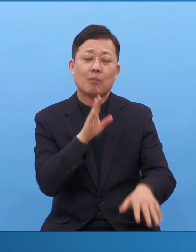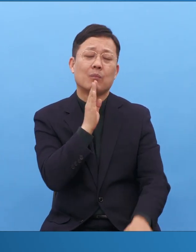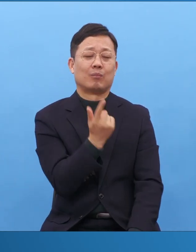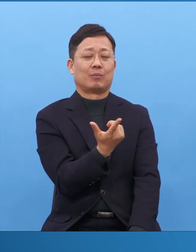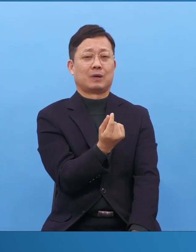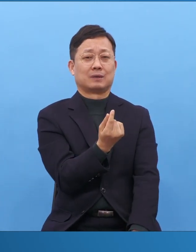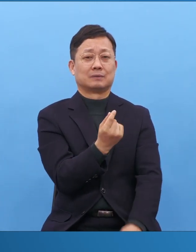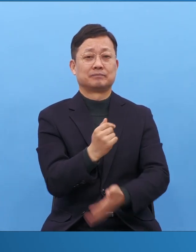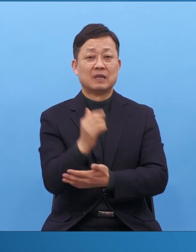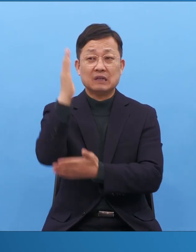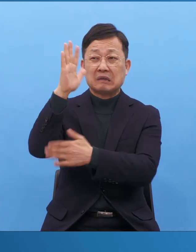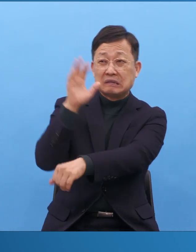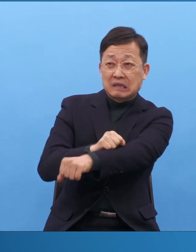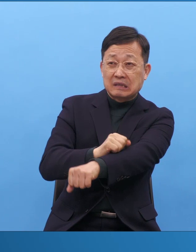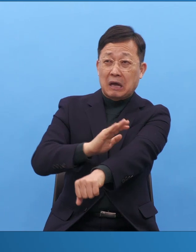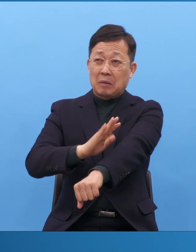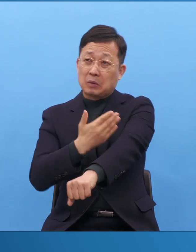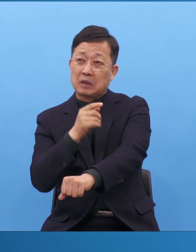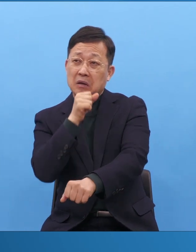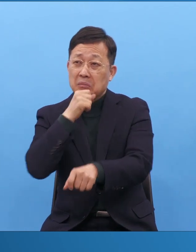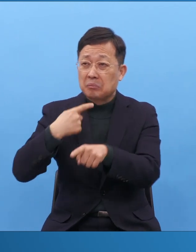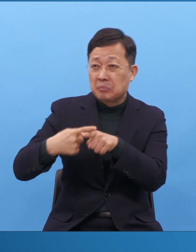믿음 없는 사람들 하는 얘기에요.